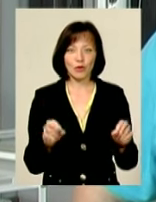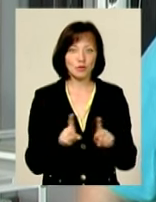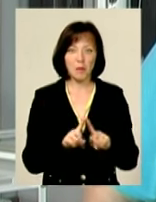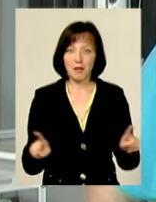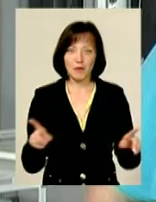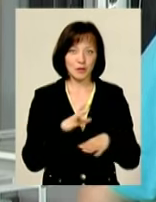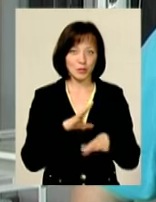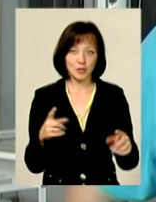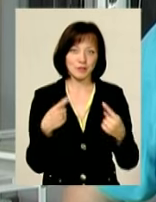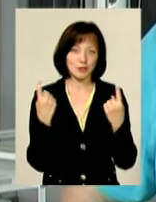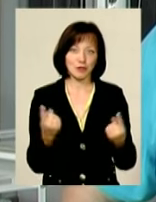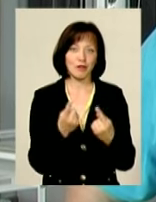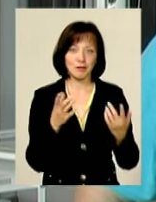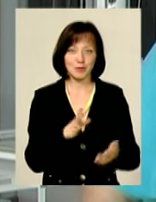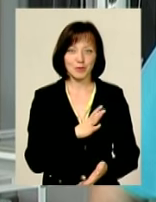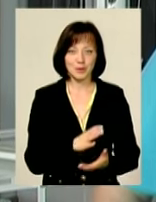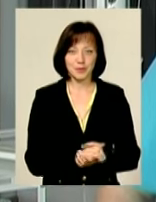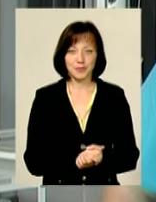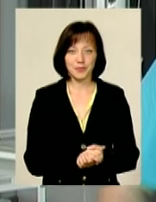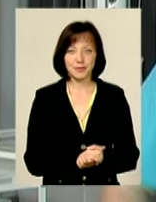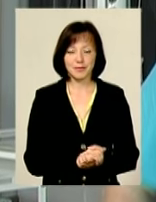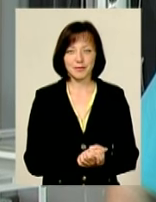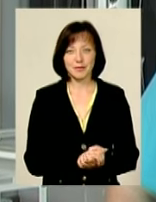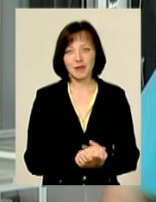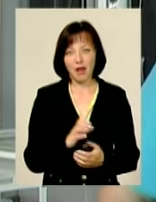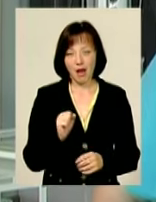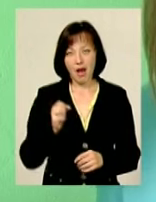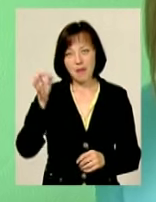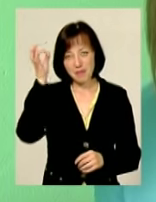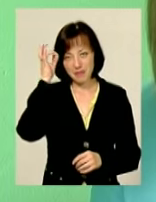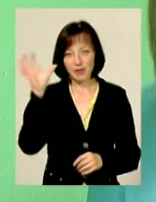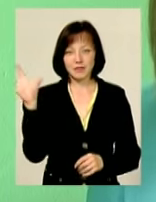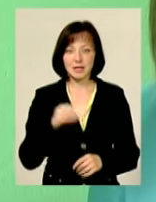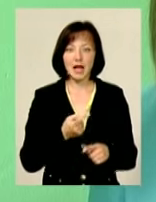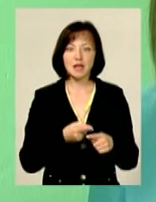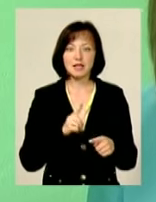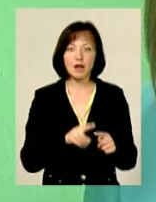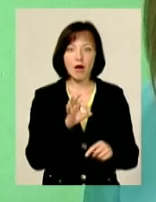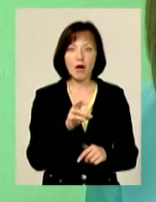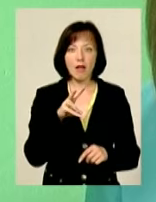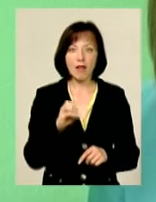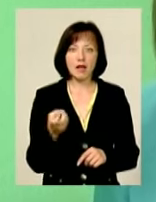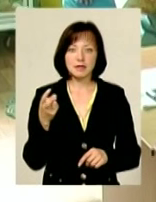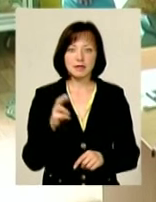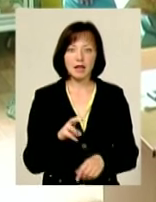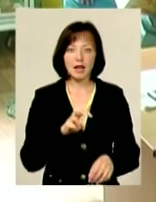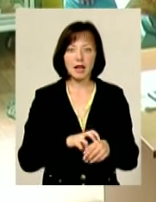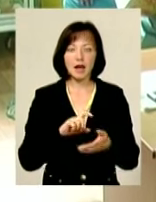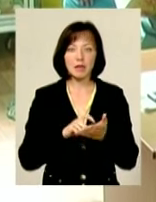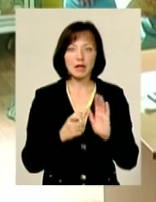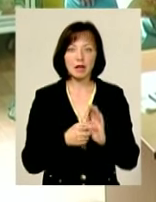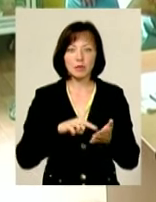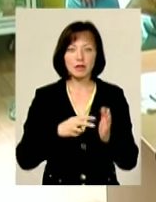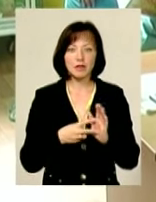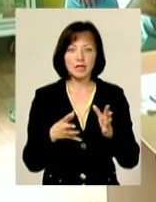не було, були звичайні. А це Олеся Кудла, лікар кабінету планування сім'ї